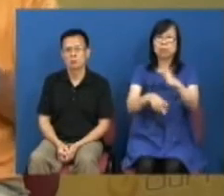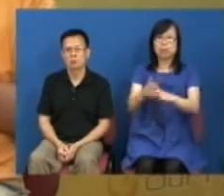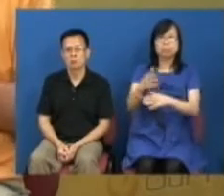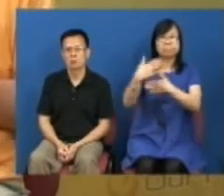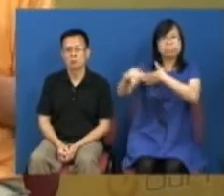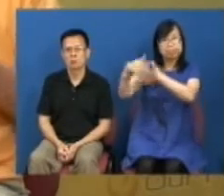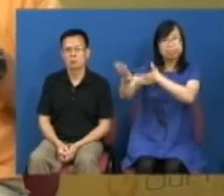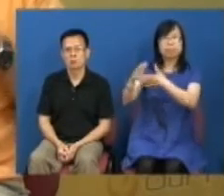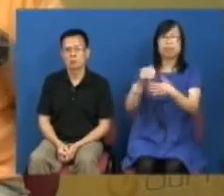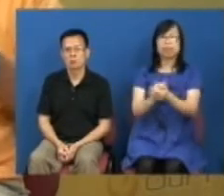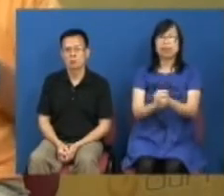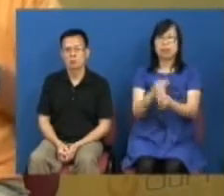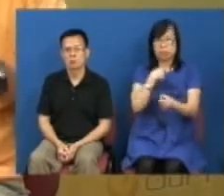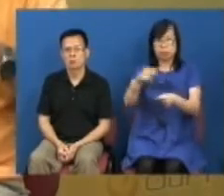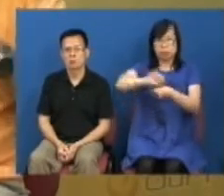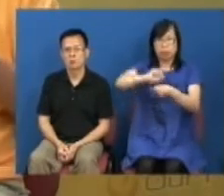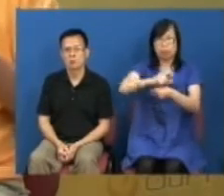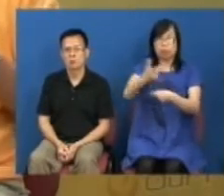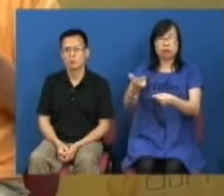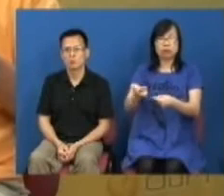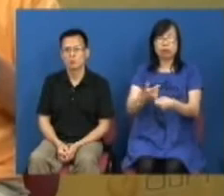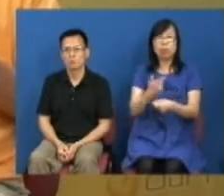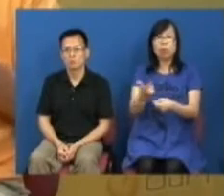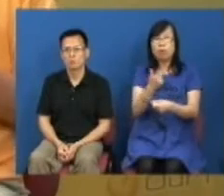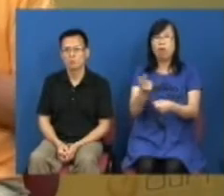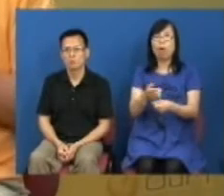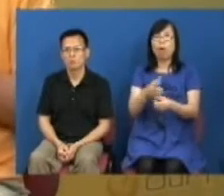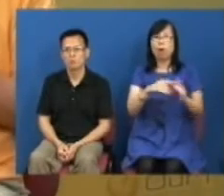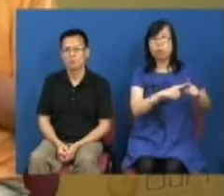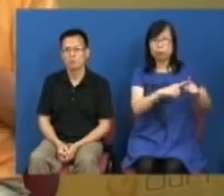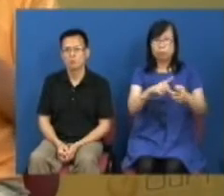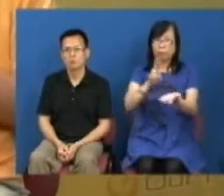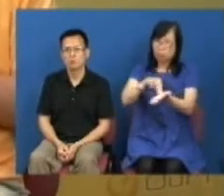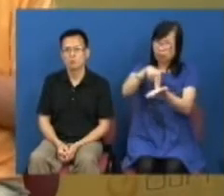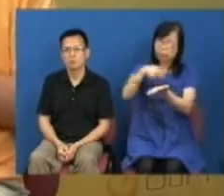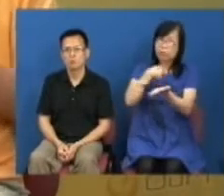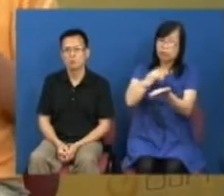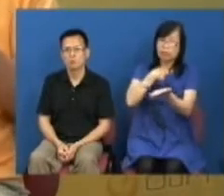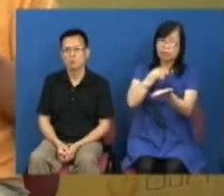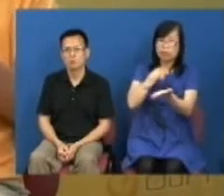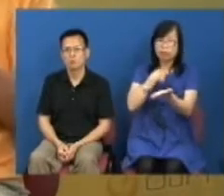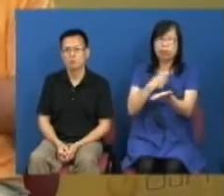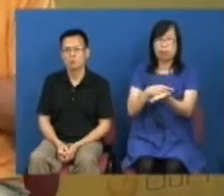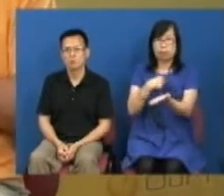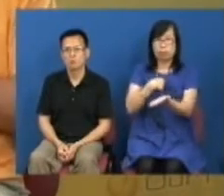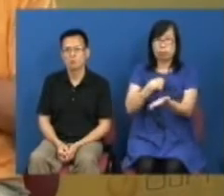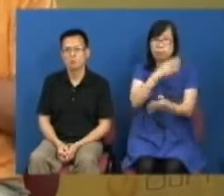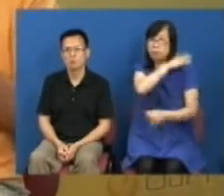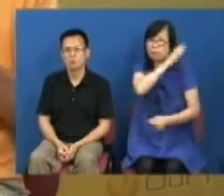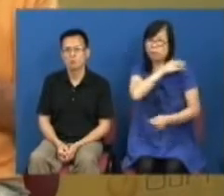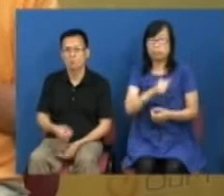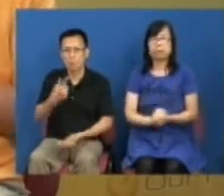外亦加多了一些不是民阵作为主办单位应该要尽的责任